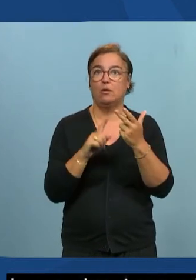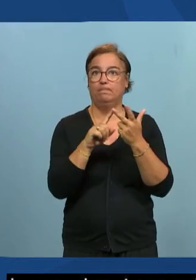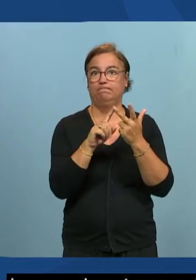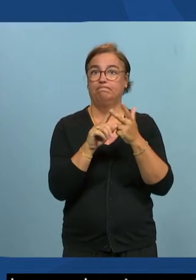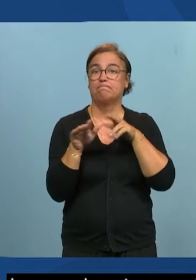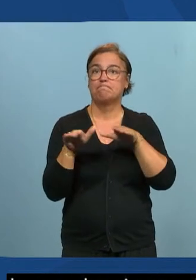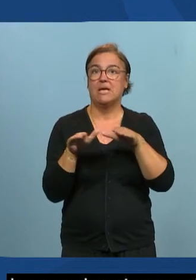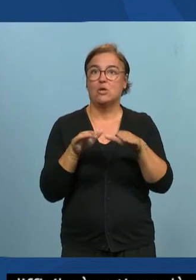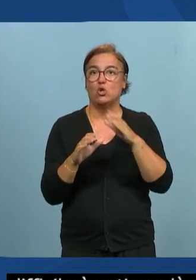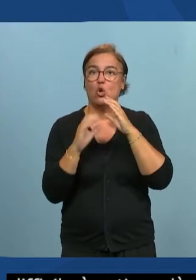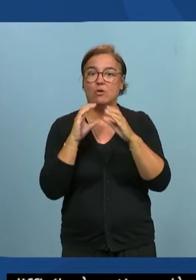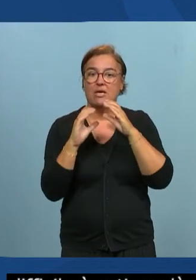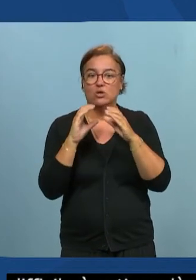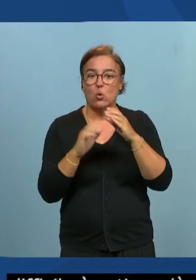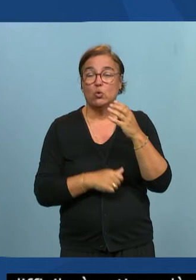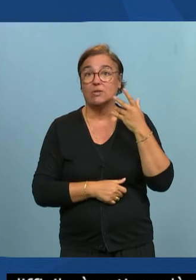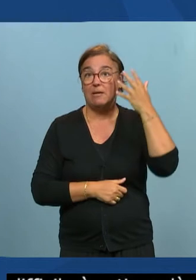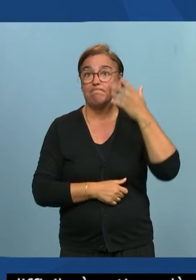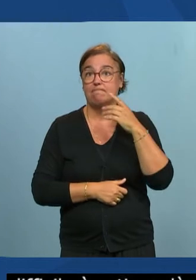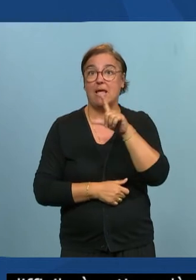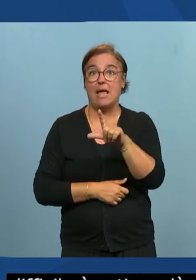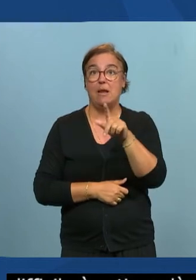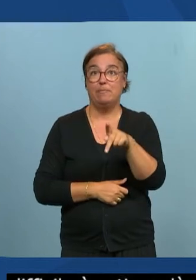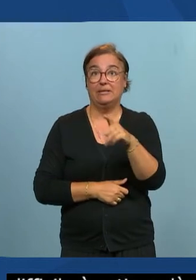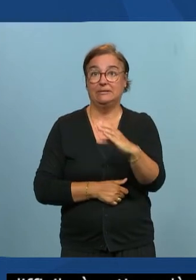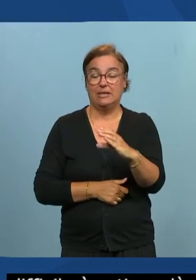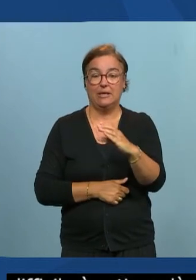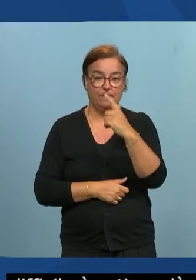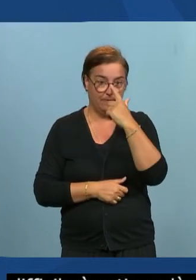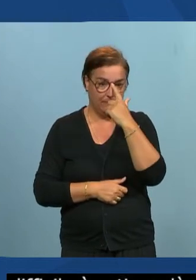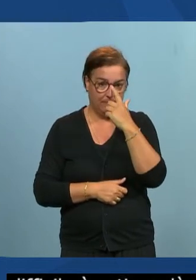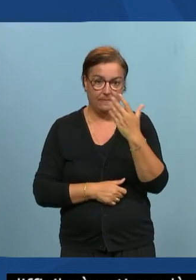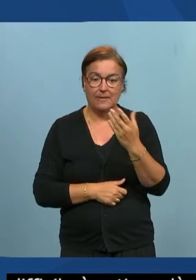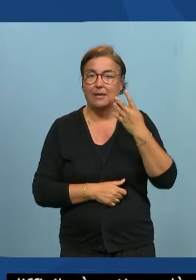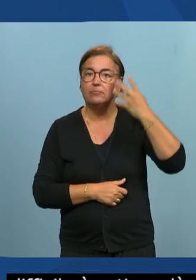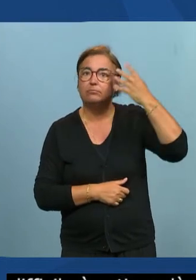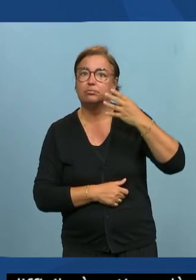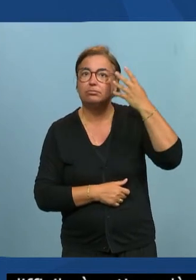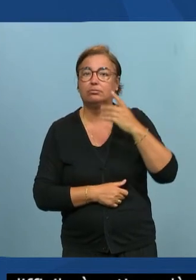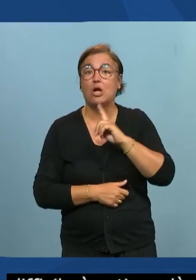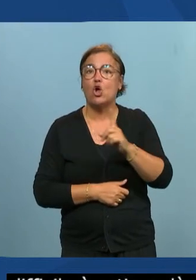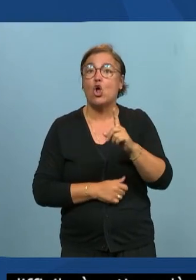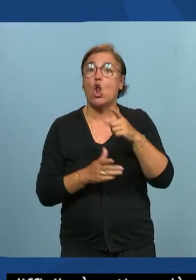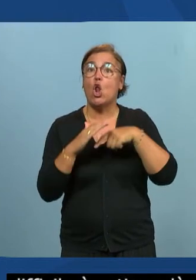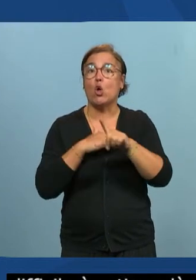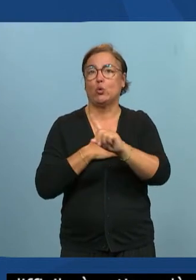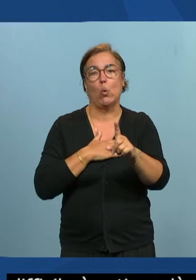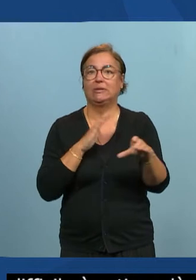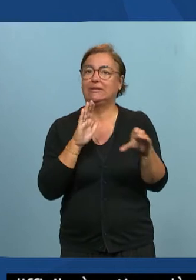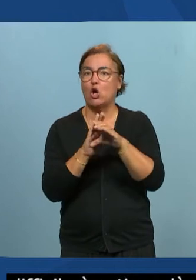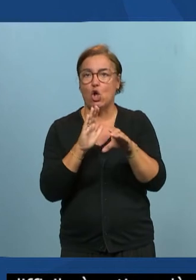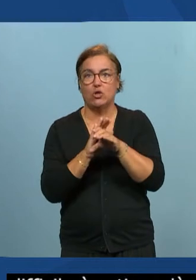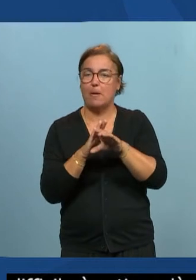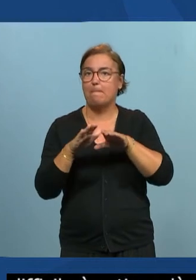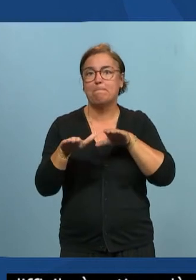française parlait compléter de la LPC qui est juste un moyen de communication avec